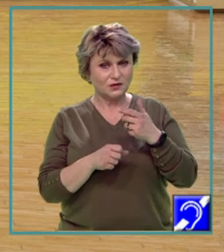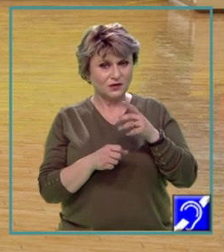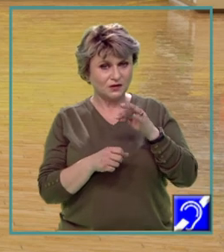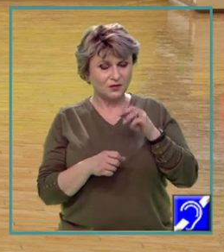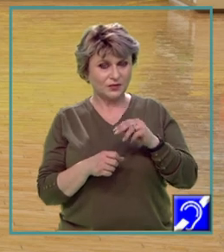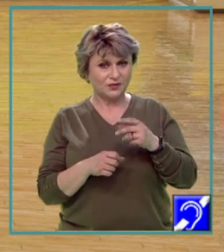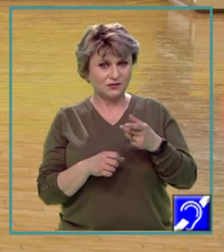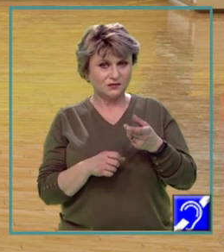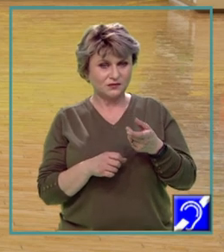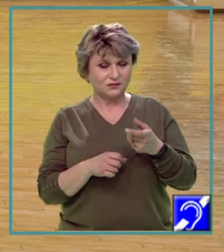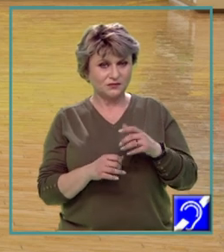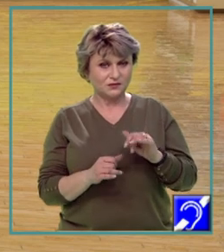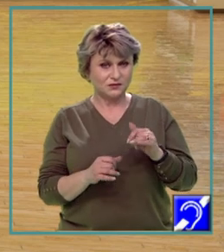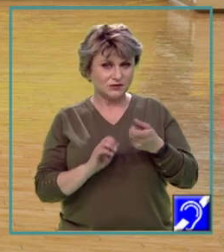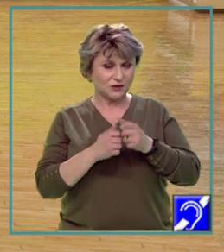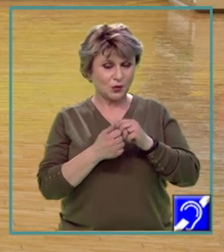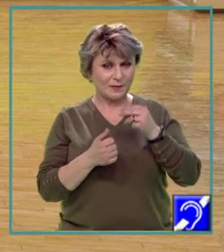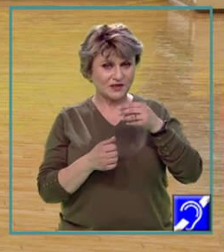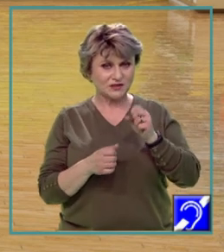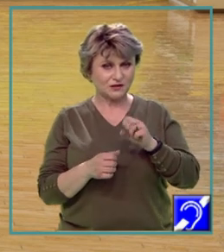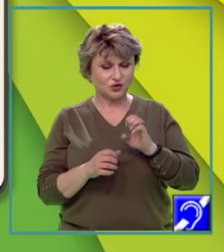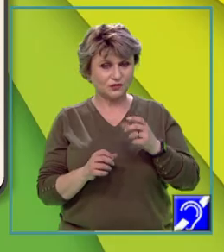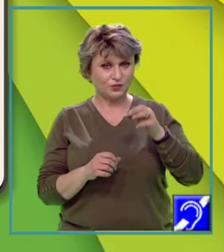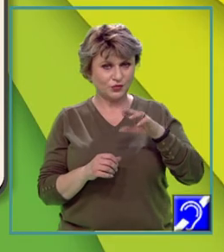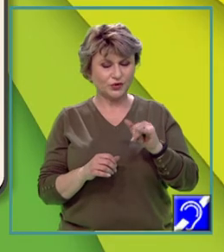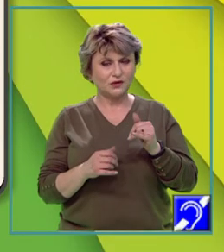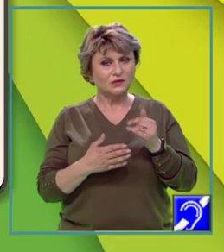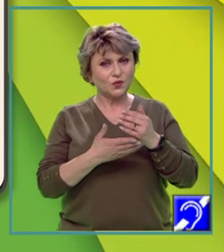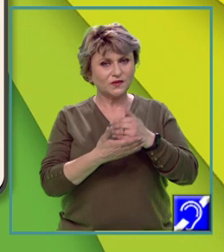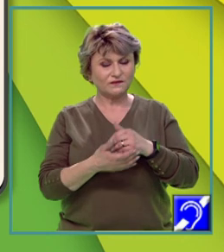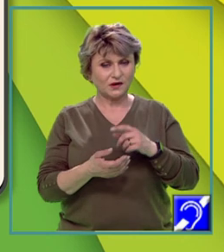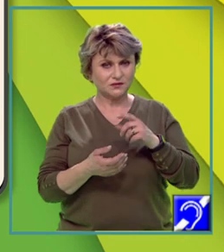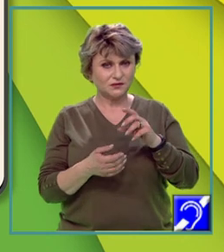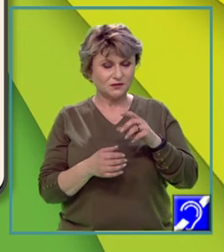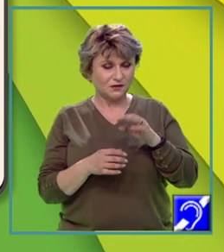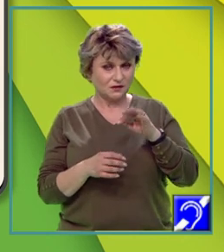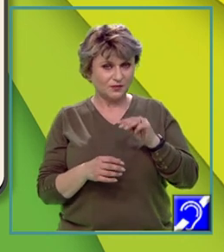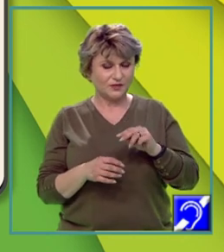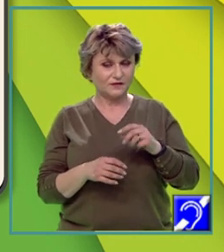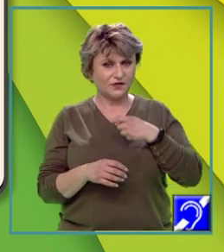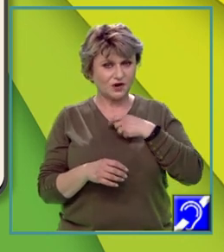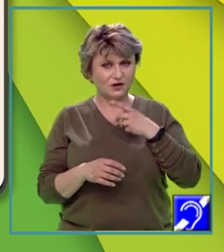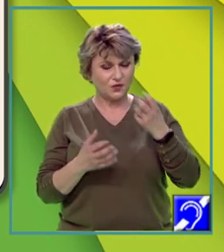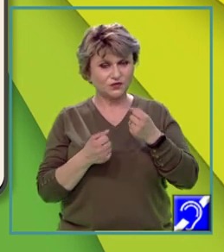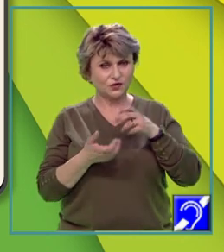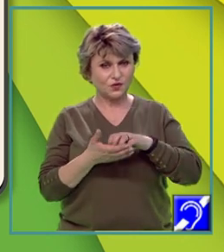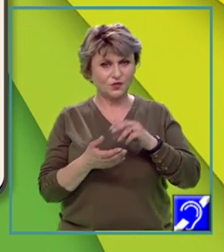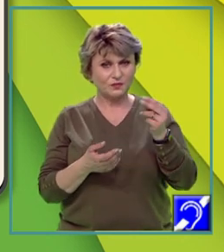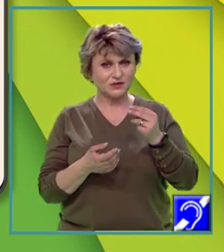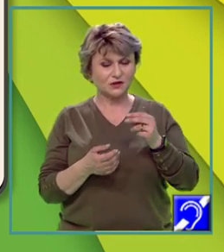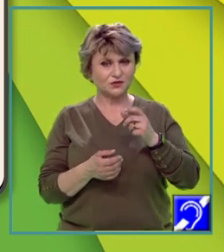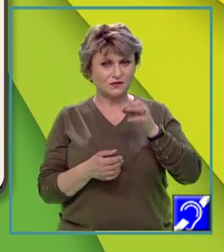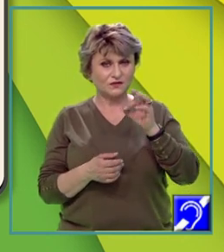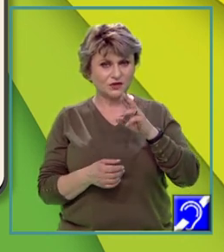open field sau peisajele de câmpuri cultivate închise de tip bocaj, luând locul peisajelor